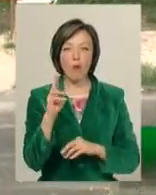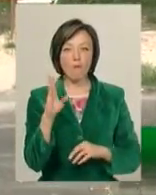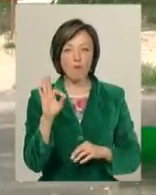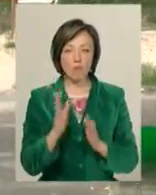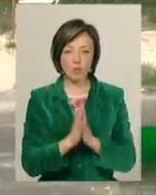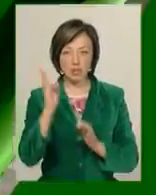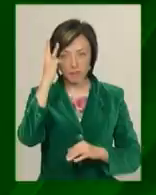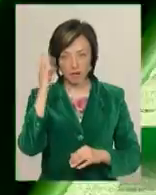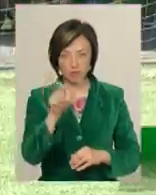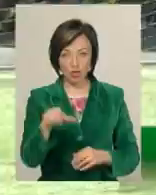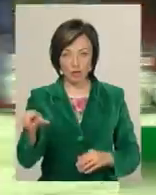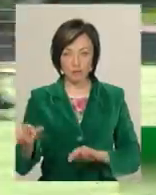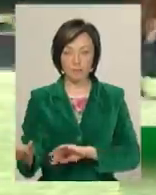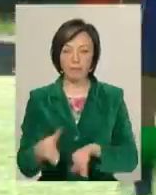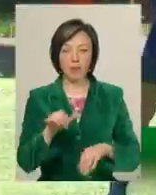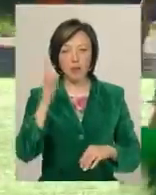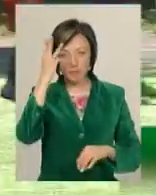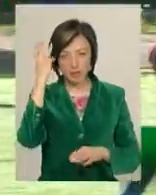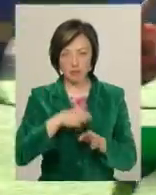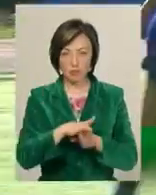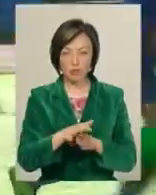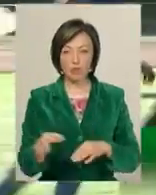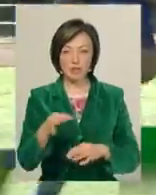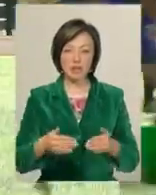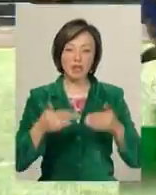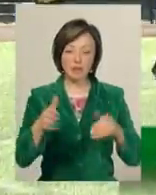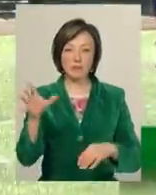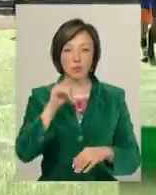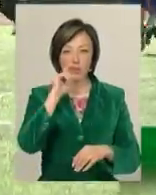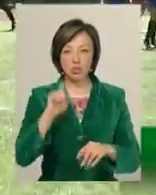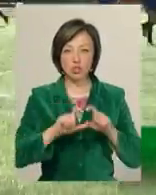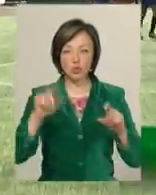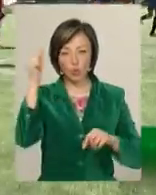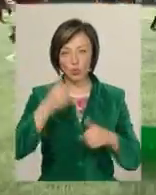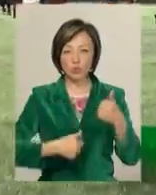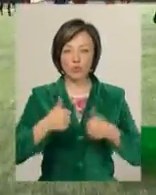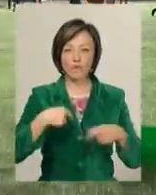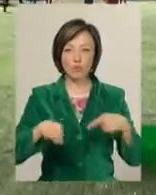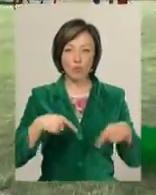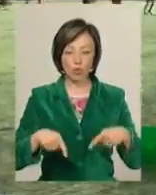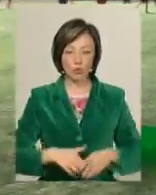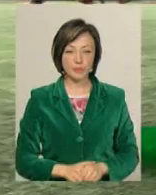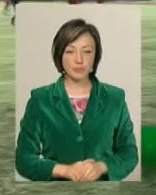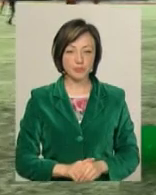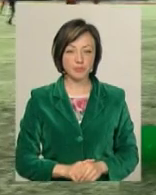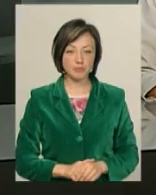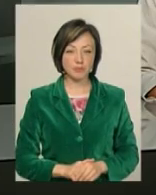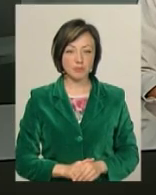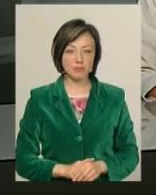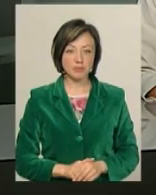хмельничани. У Хмельницькому відбувся обласний етап всеукраїнського шкільного турніру з футболу «Шкіряний м'яч».